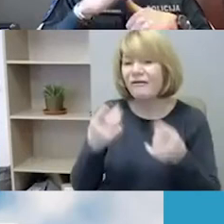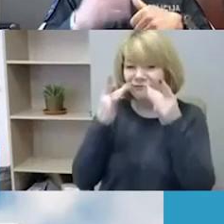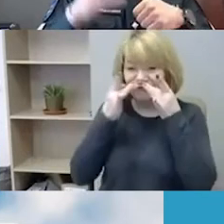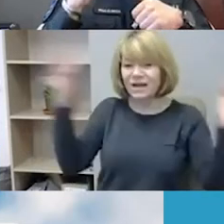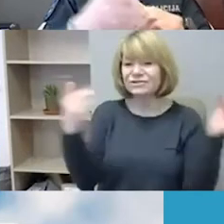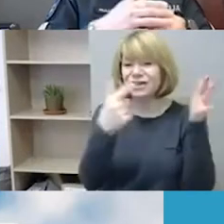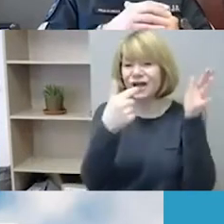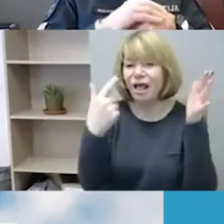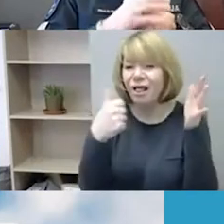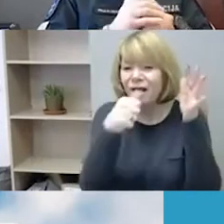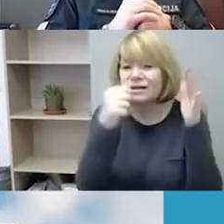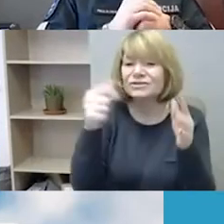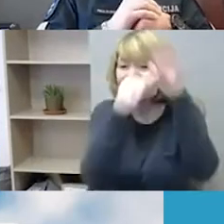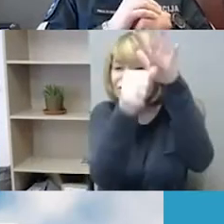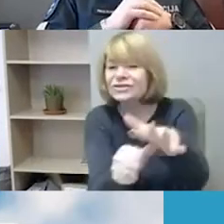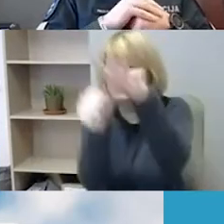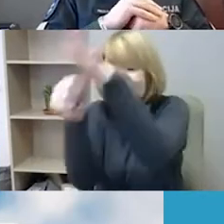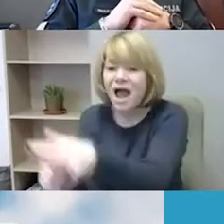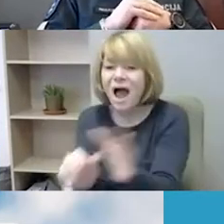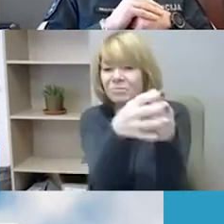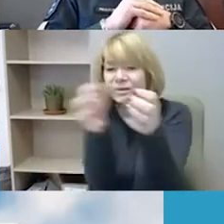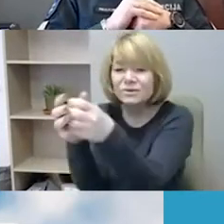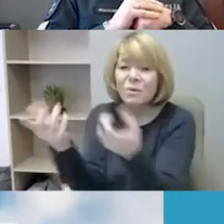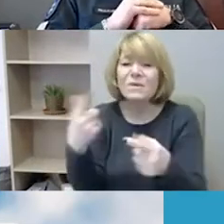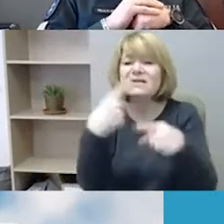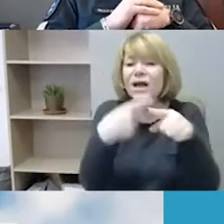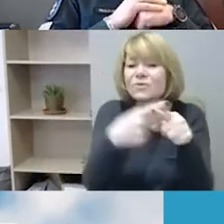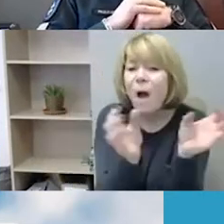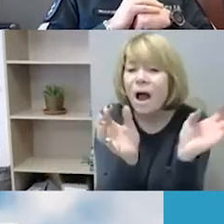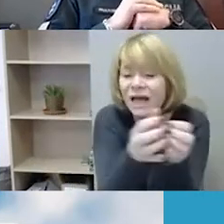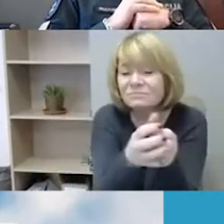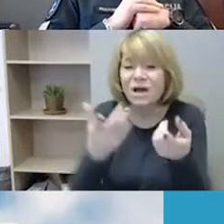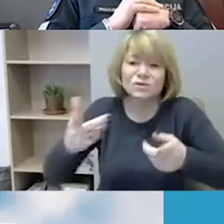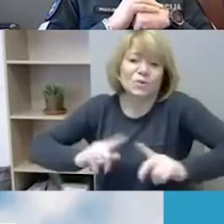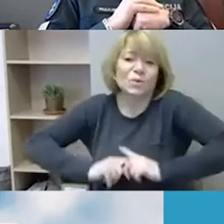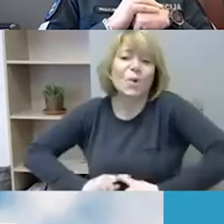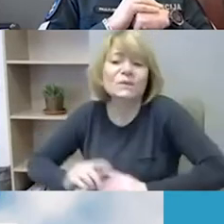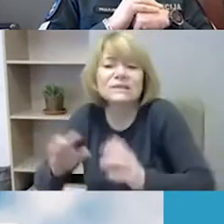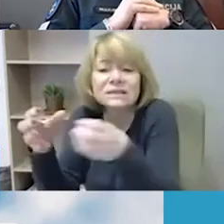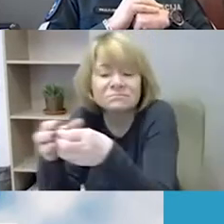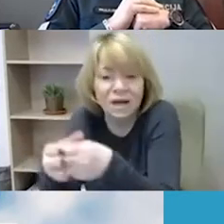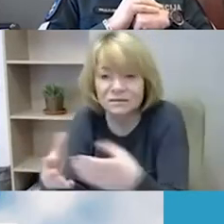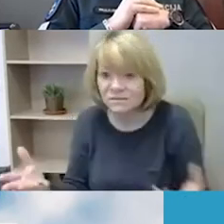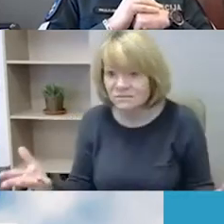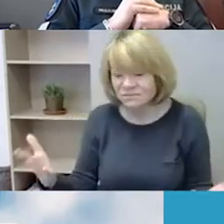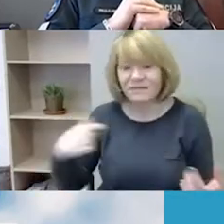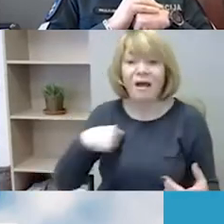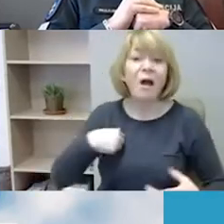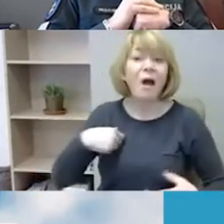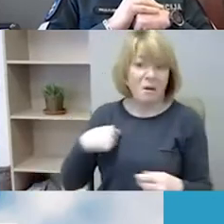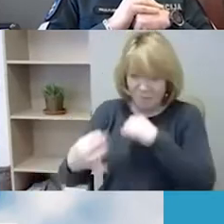tautinę, seksualinę ar kažkokią kitą mažumą. Ir praktiškai esu tikras, kad man už tai nieko nebus.